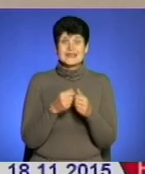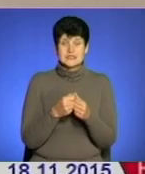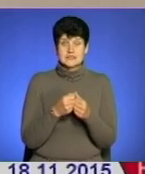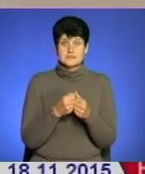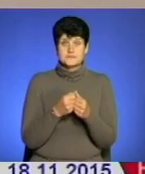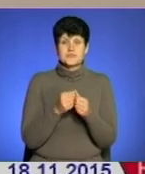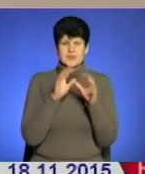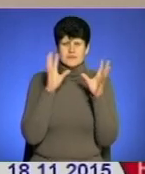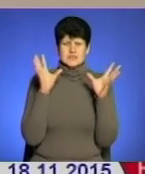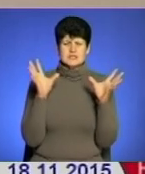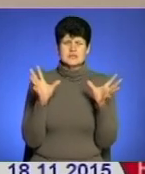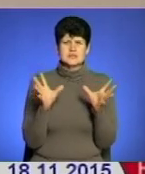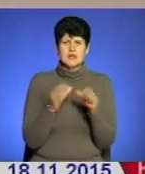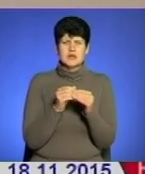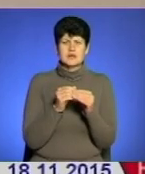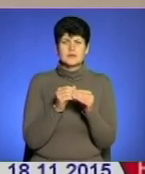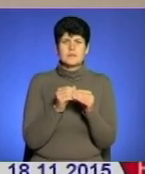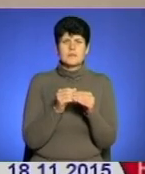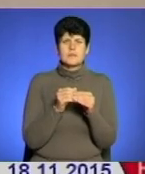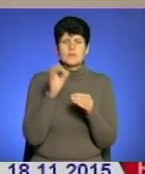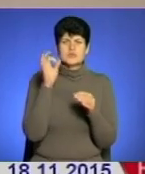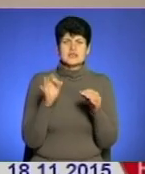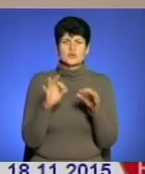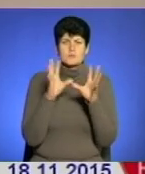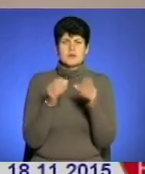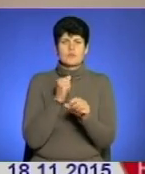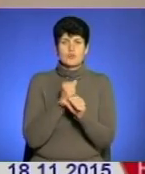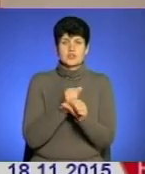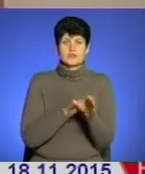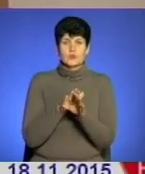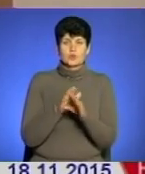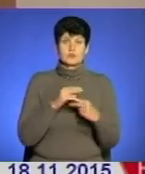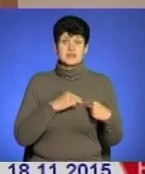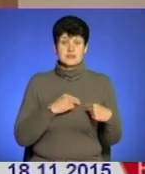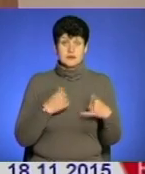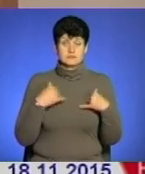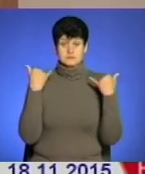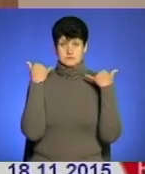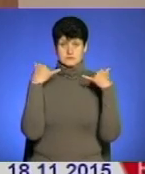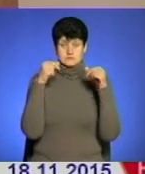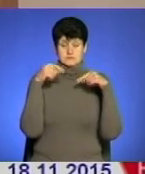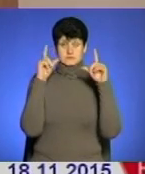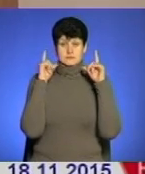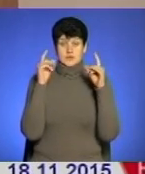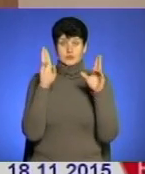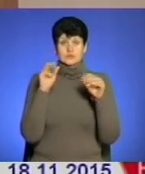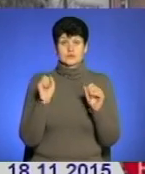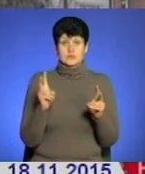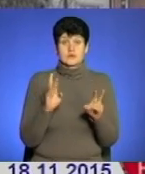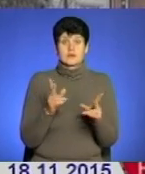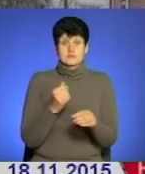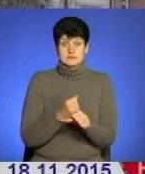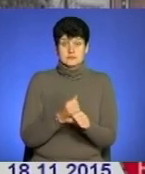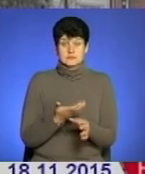взагалі об'єм роботи виконують працівники мої, я просто шокований, на якому ентузіазмі вони тримаються.